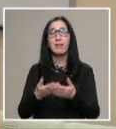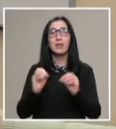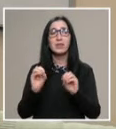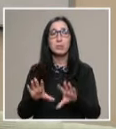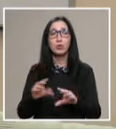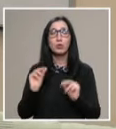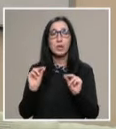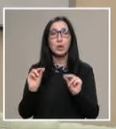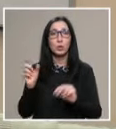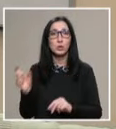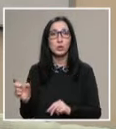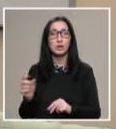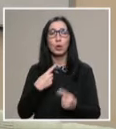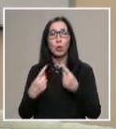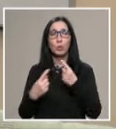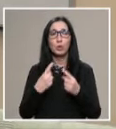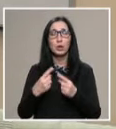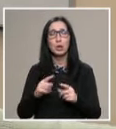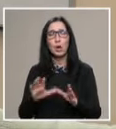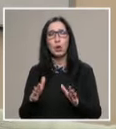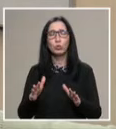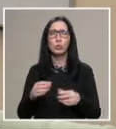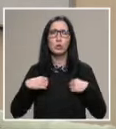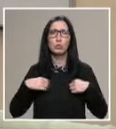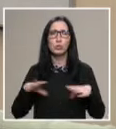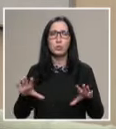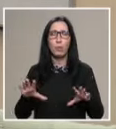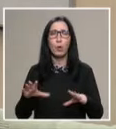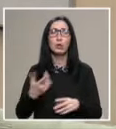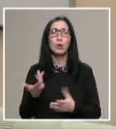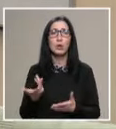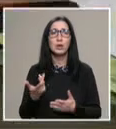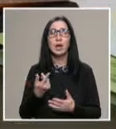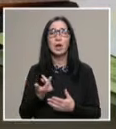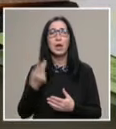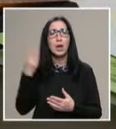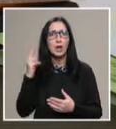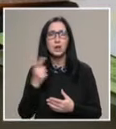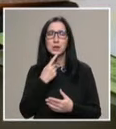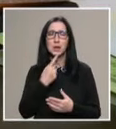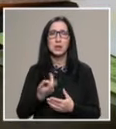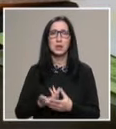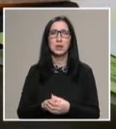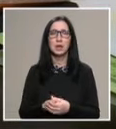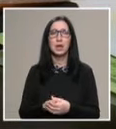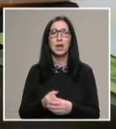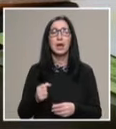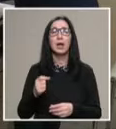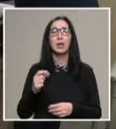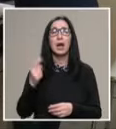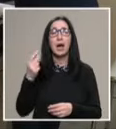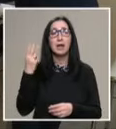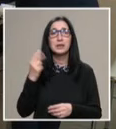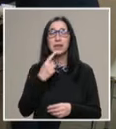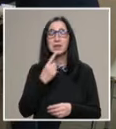на курсистите да комуникират относително свободно на съответният език, в случая английски. Разбира се, английският